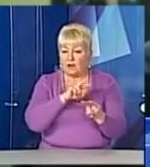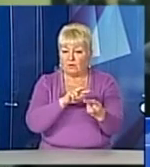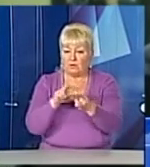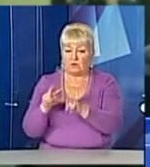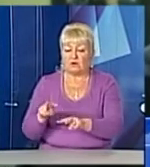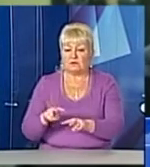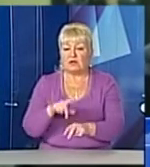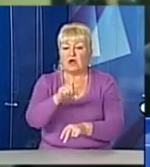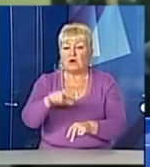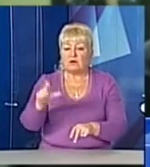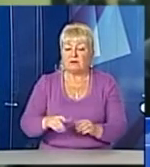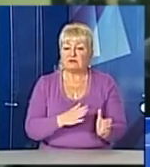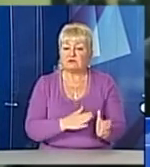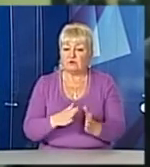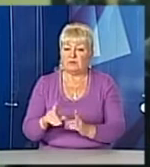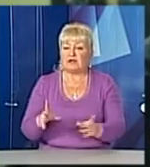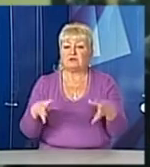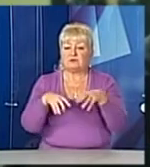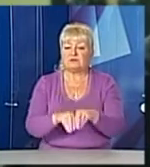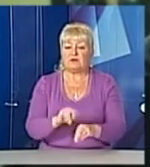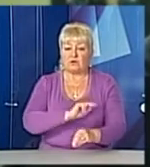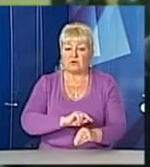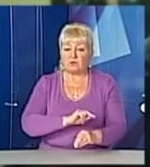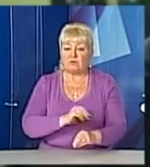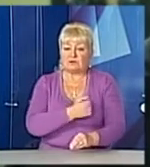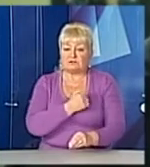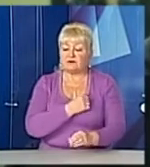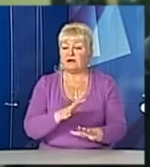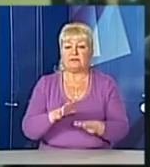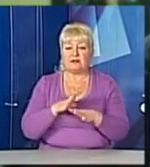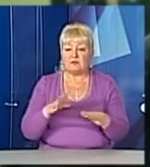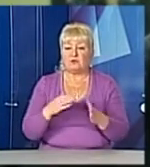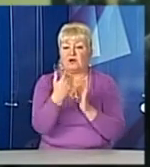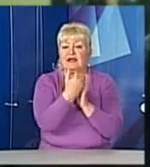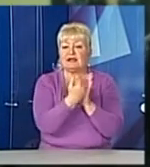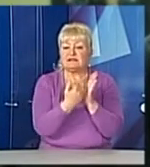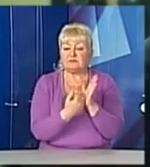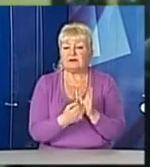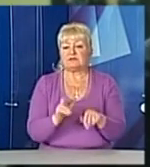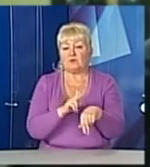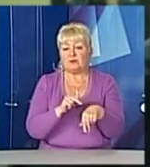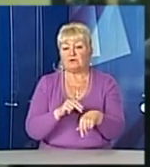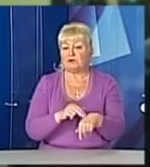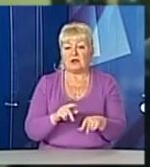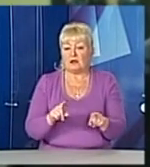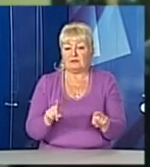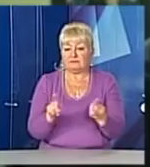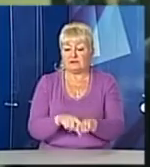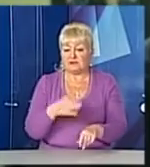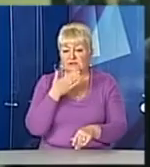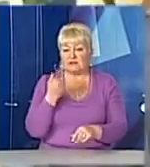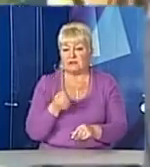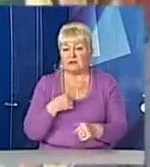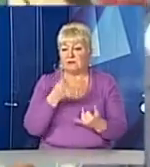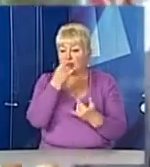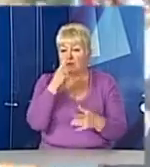спільних відпрацювань з військоматами в нас не було. І списків призовників також патрульна поліція не має. У зв'язку з тим ми не можемо їх